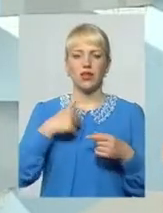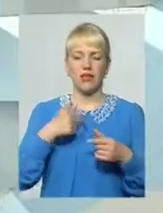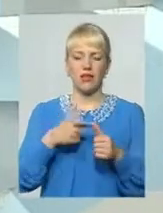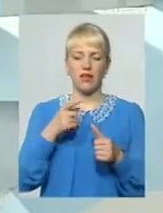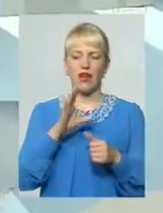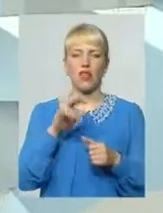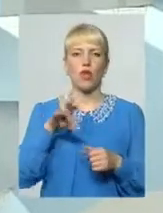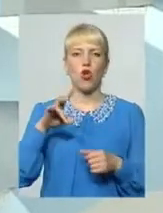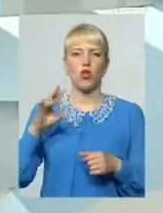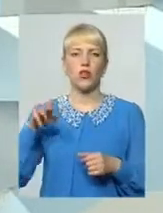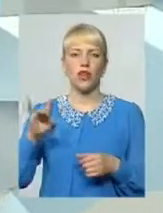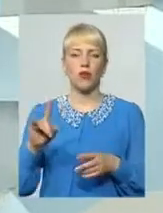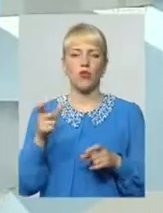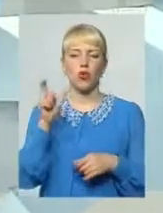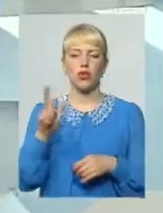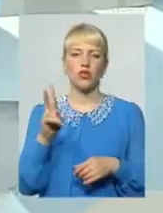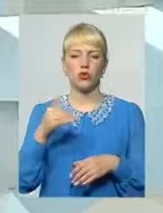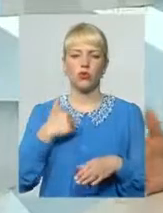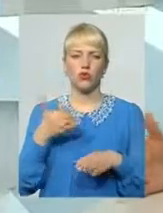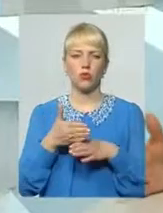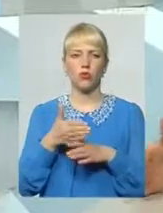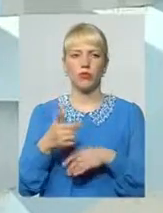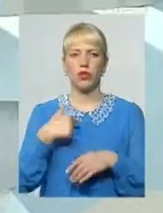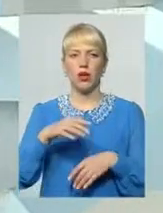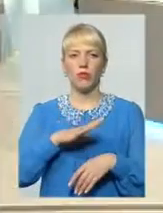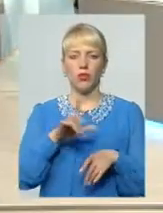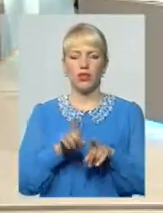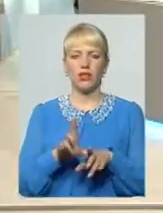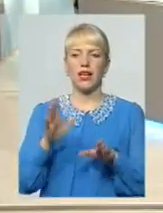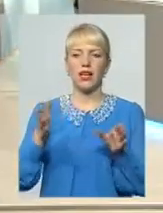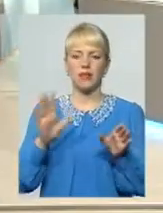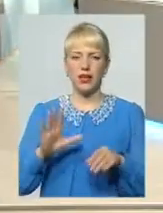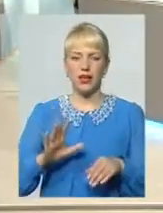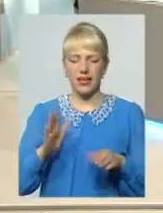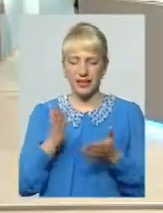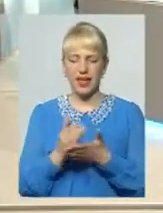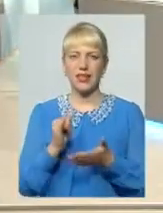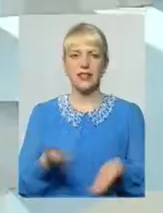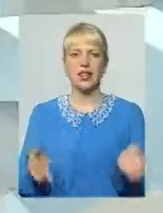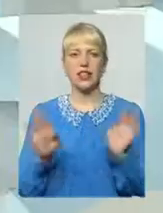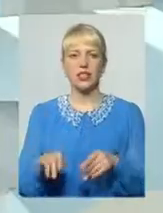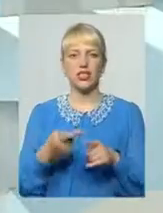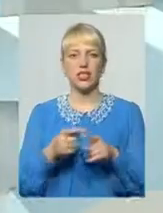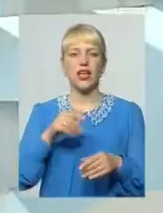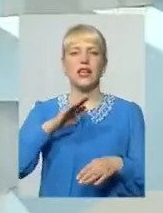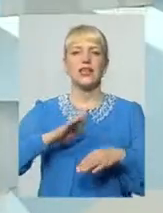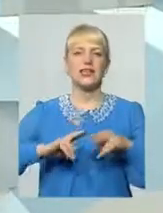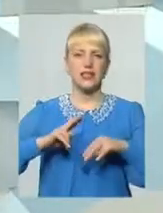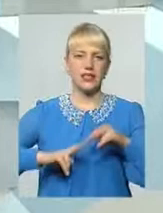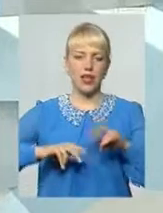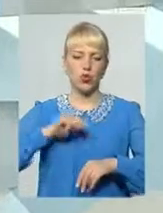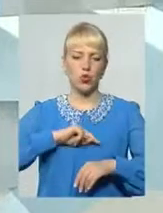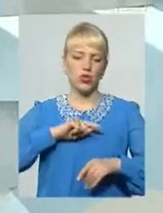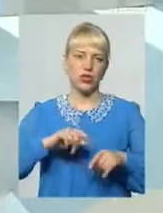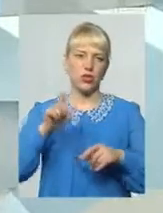волонтером Бо просто людина, яка хоче допомогти, вона була така, є і залишається Це стан душі людини, просто вона така, це